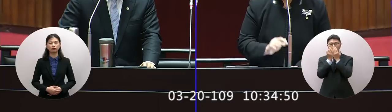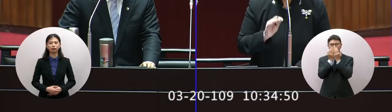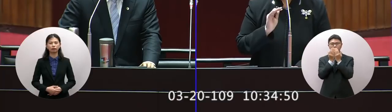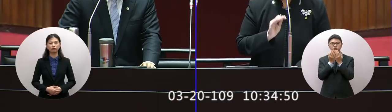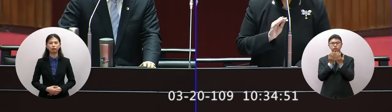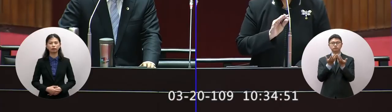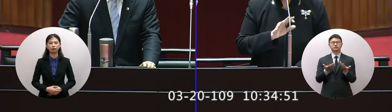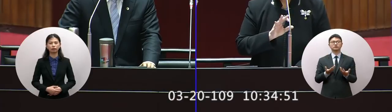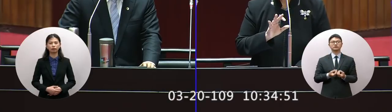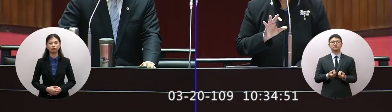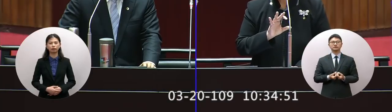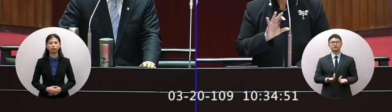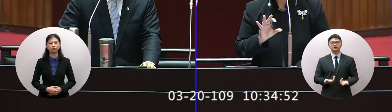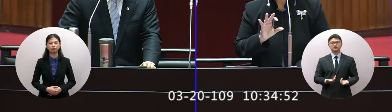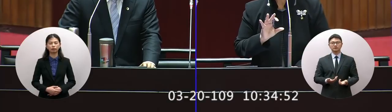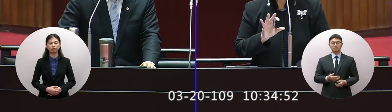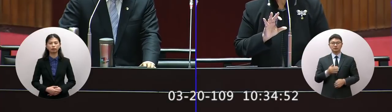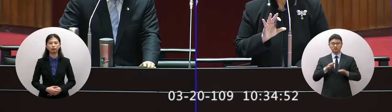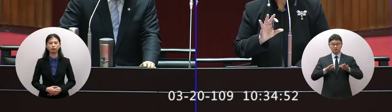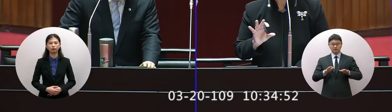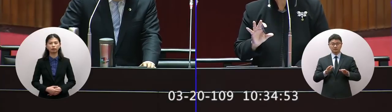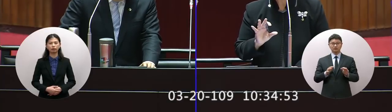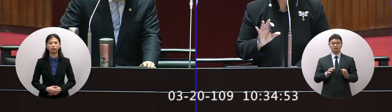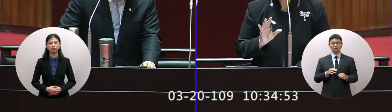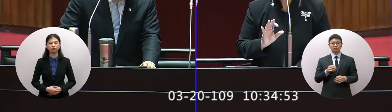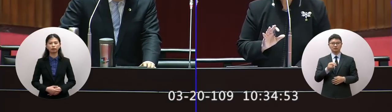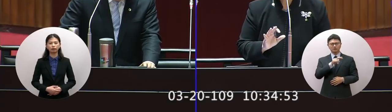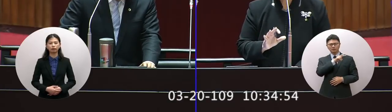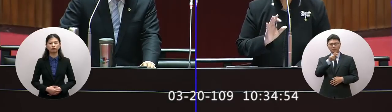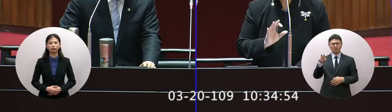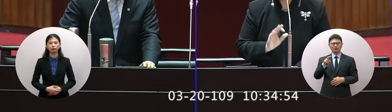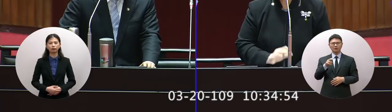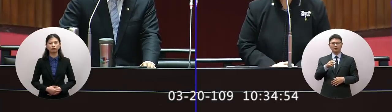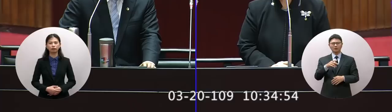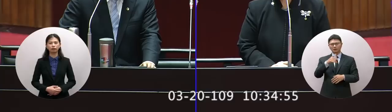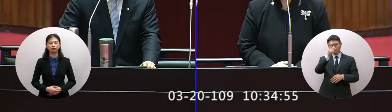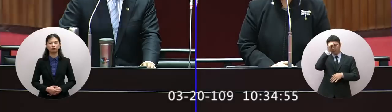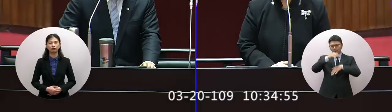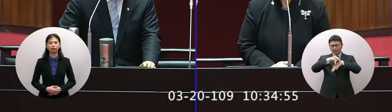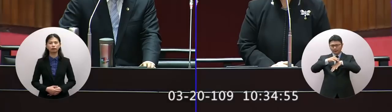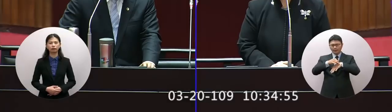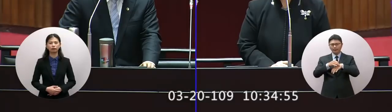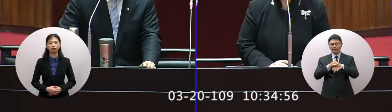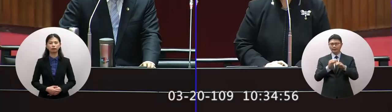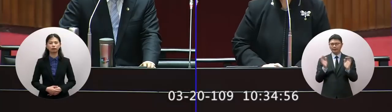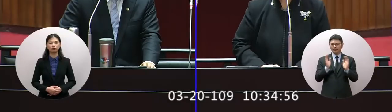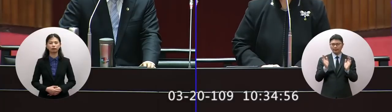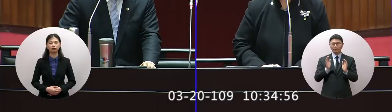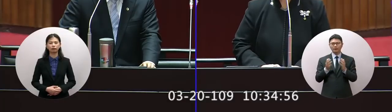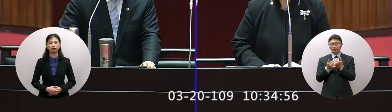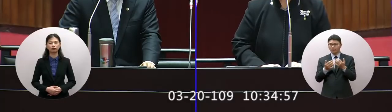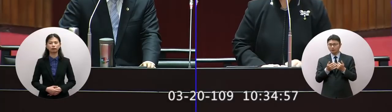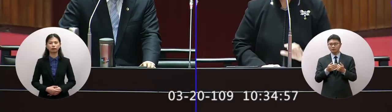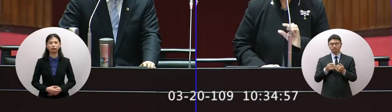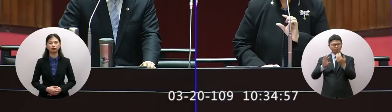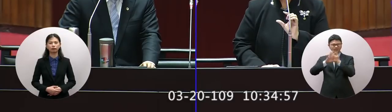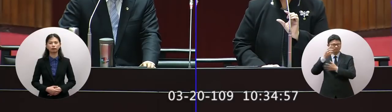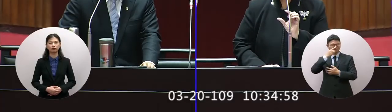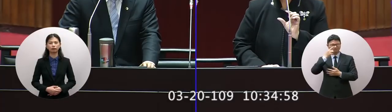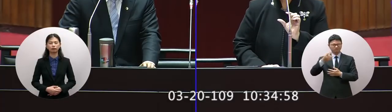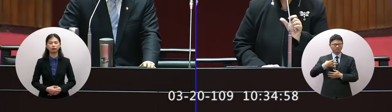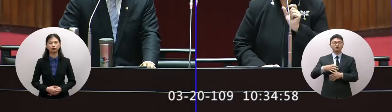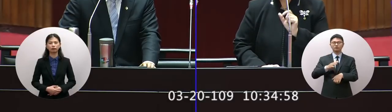那些很看到黃皮膚的學生都被歧視一定有辦法做一些